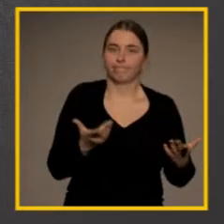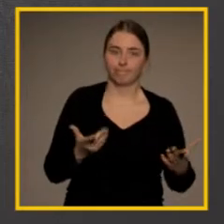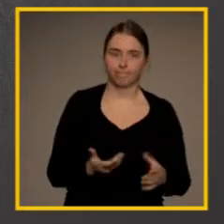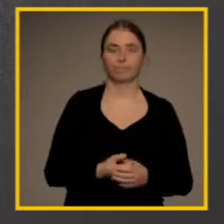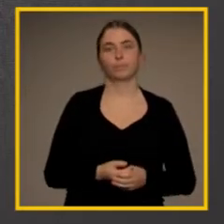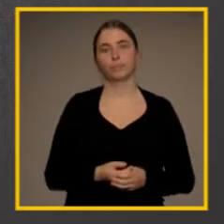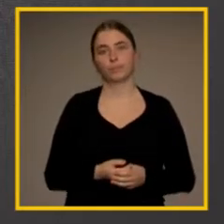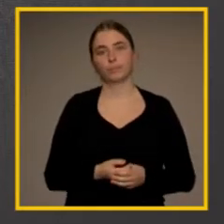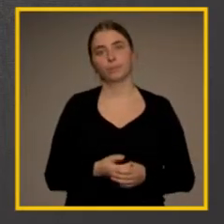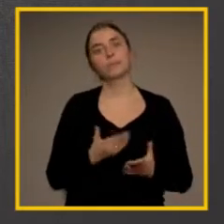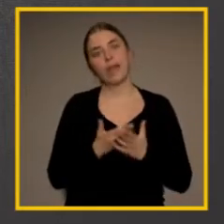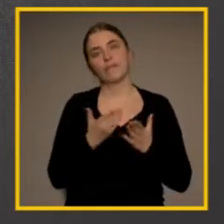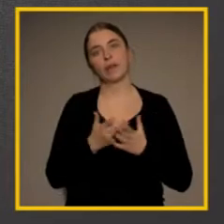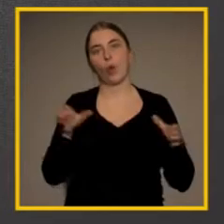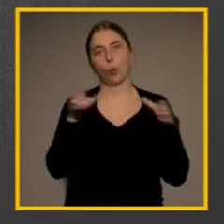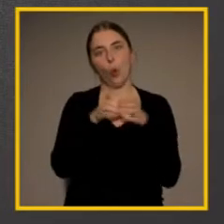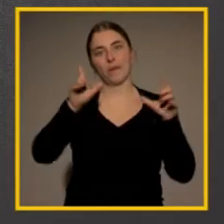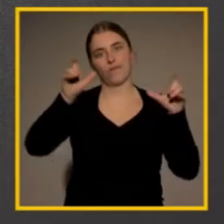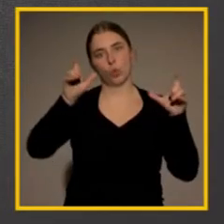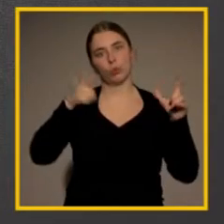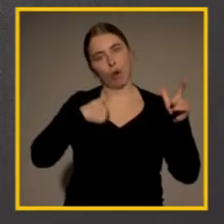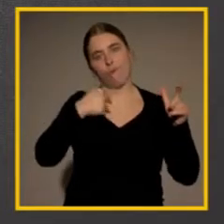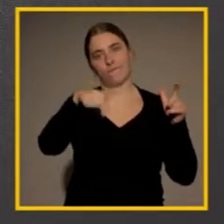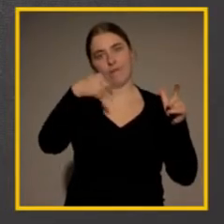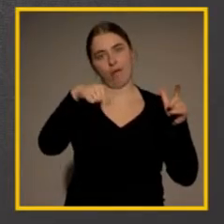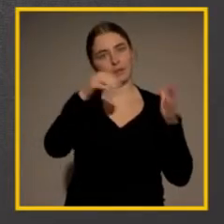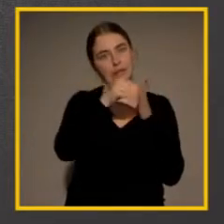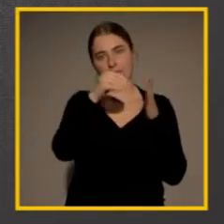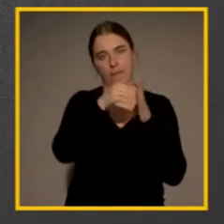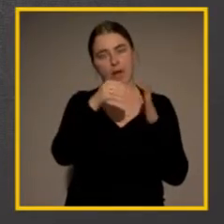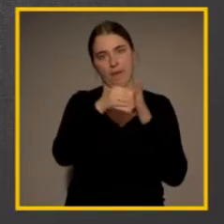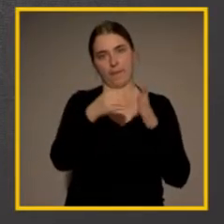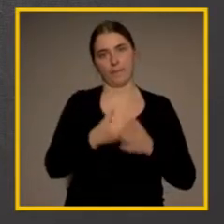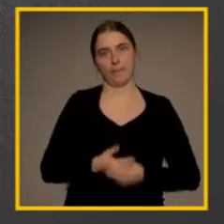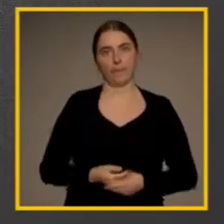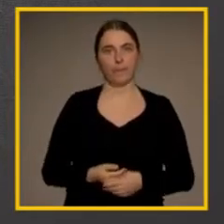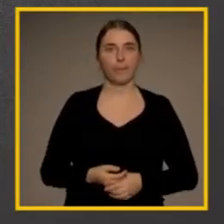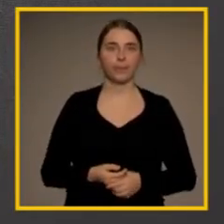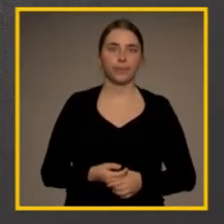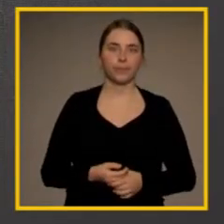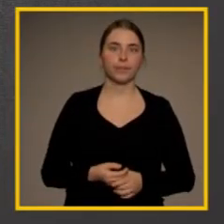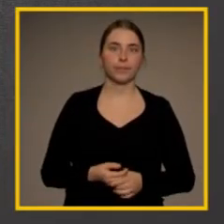teilnehmen und fielte daher auch bei dem Gruppenfoto.